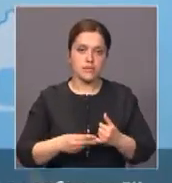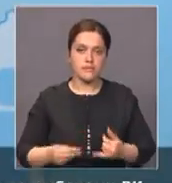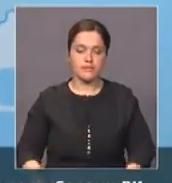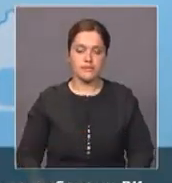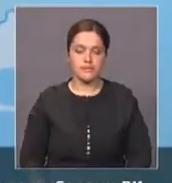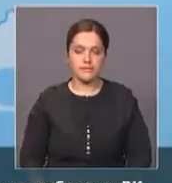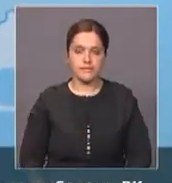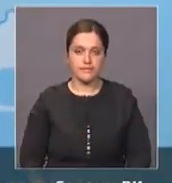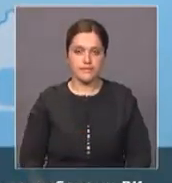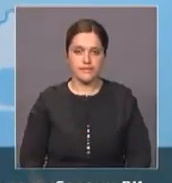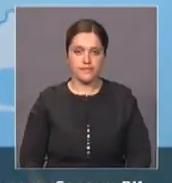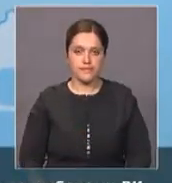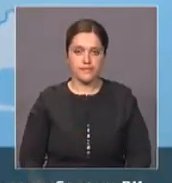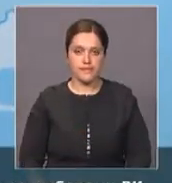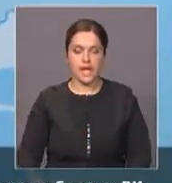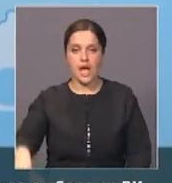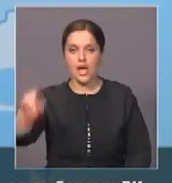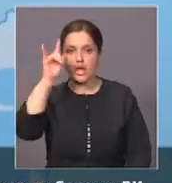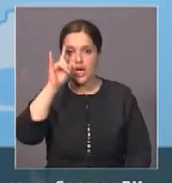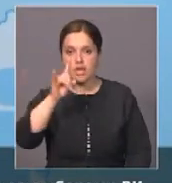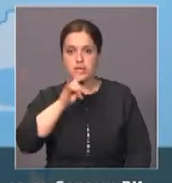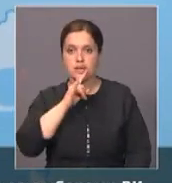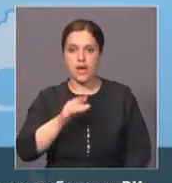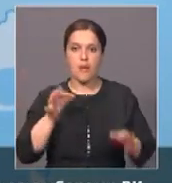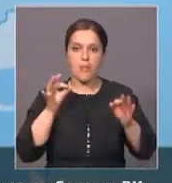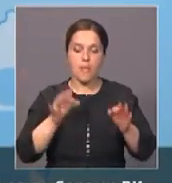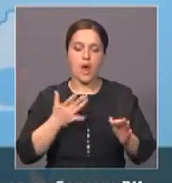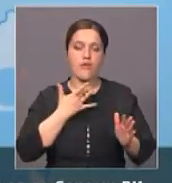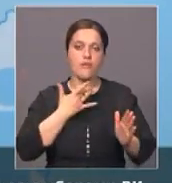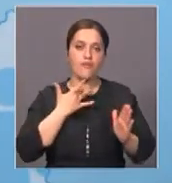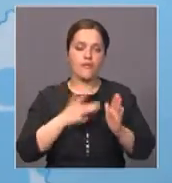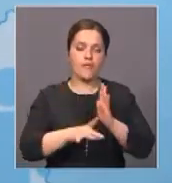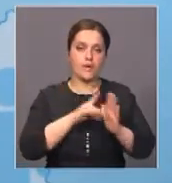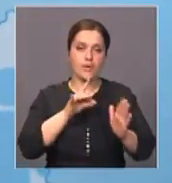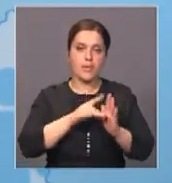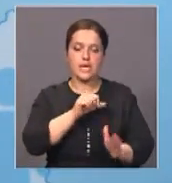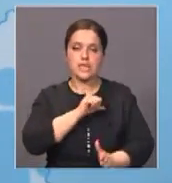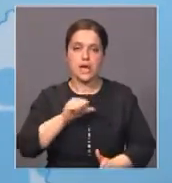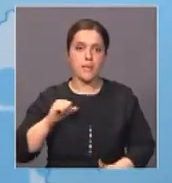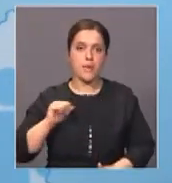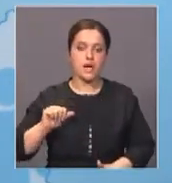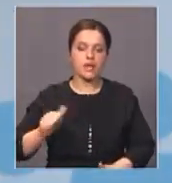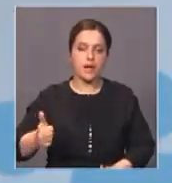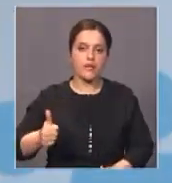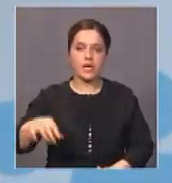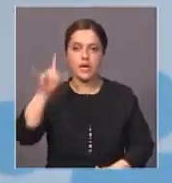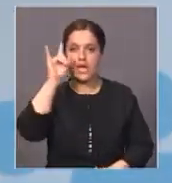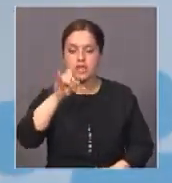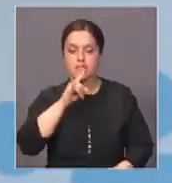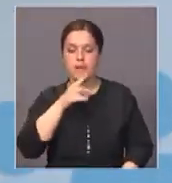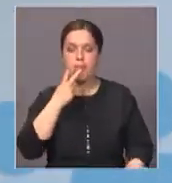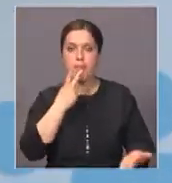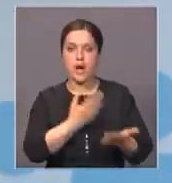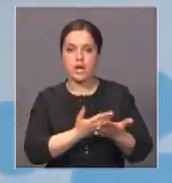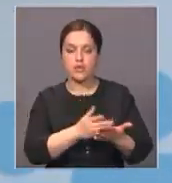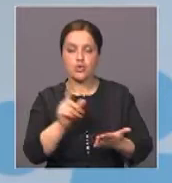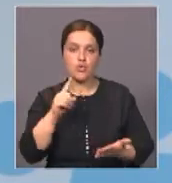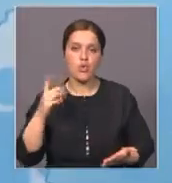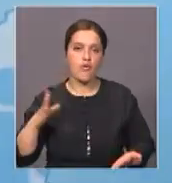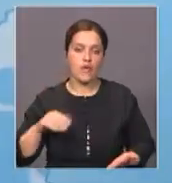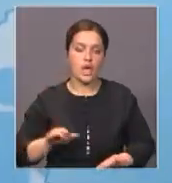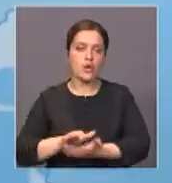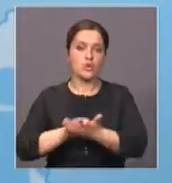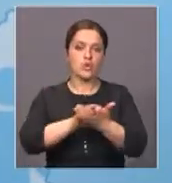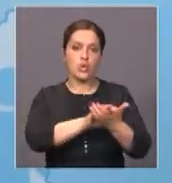свой совершенно правильный выбор. И самое главное, казахстанцы показали единство народа и государственную